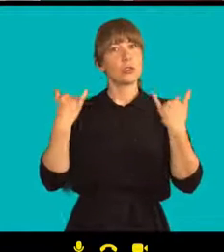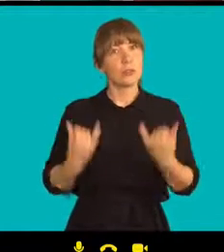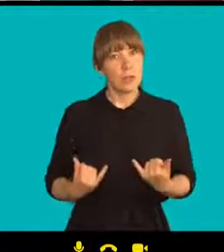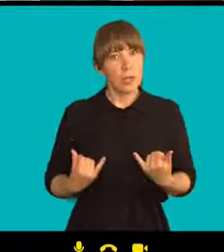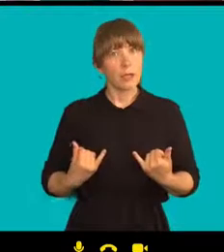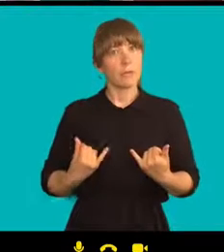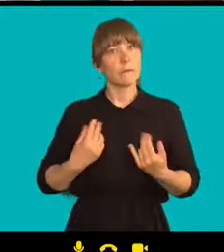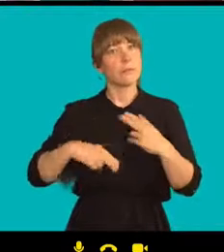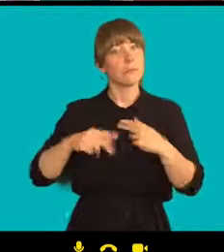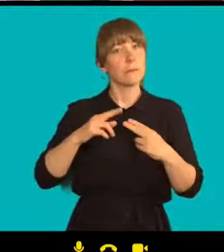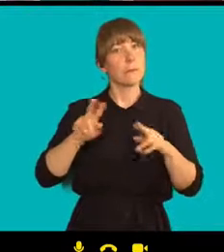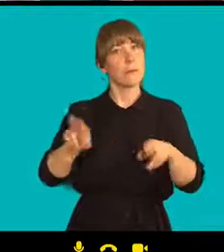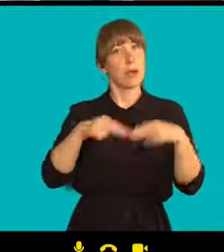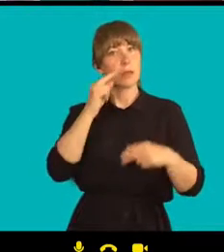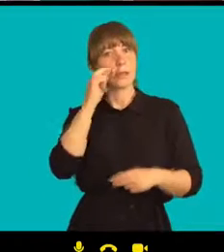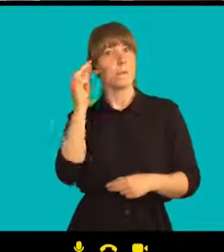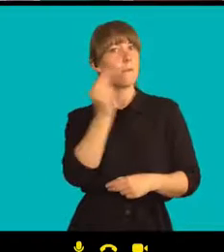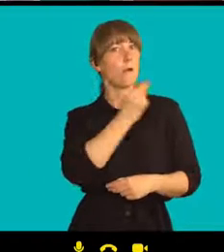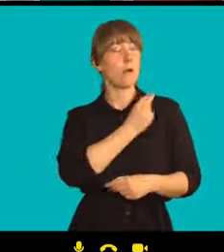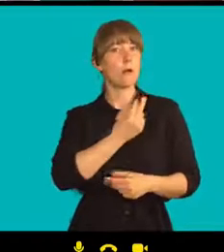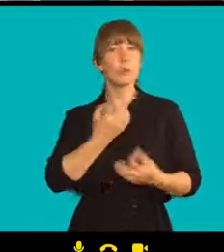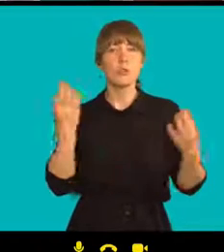co se vlastně stalo. Začínáme to chápat.